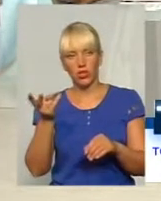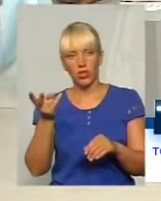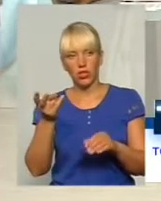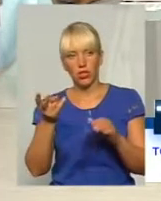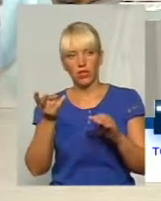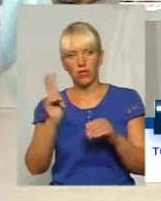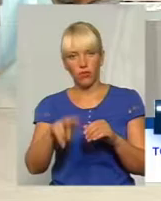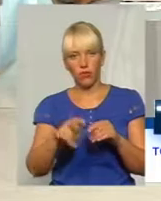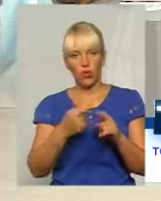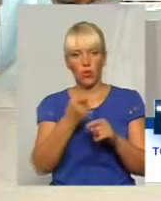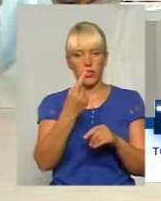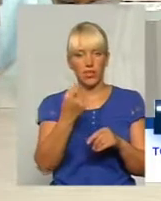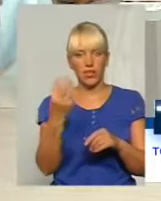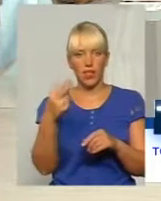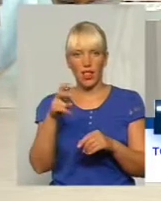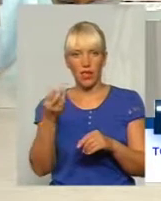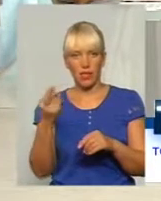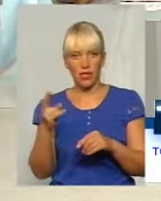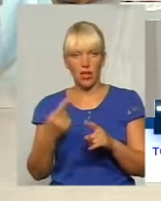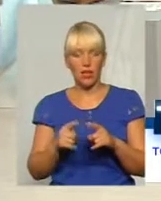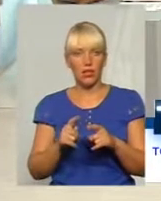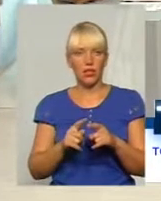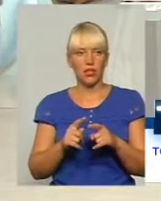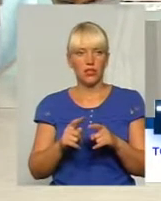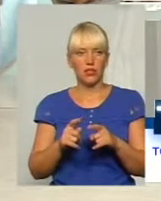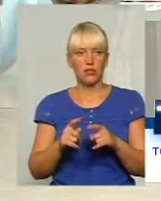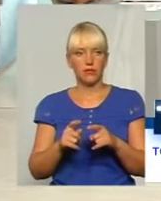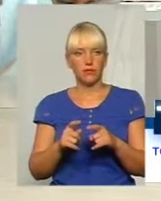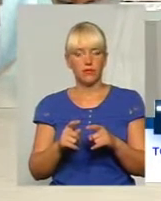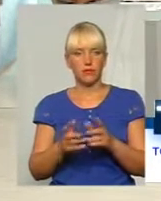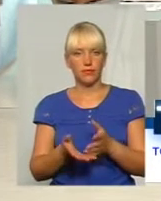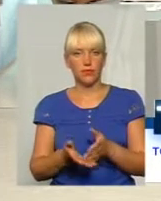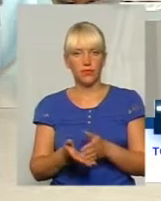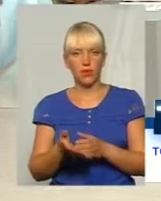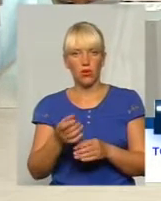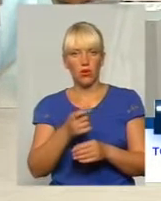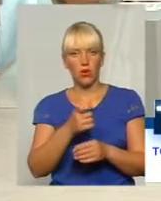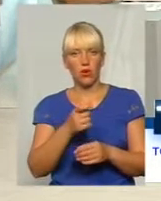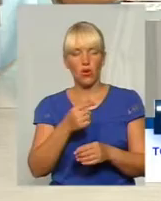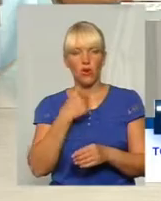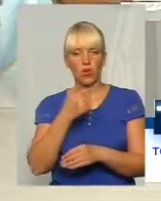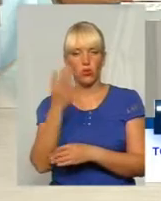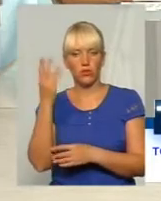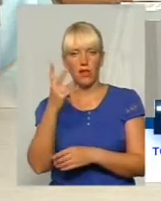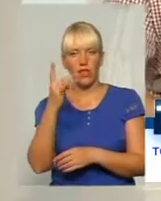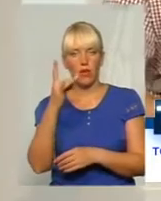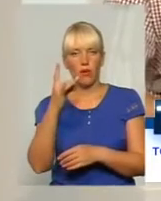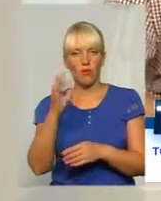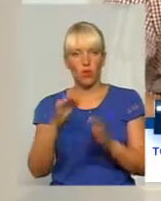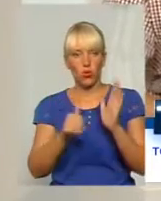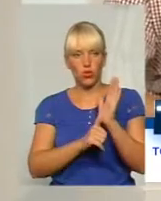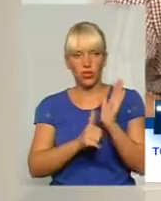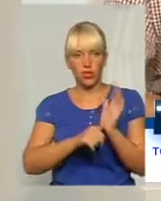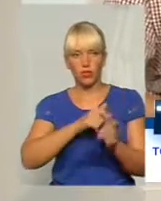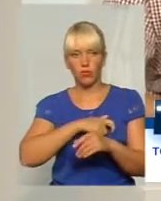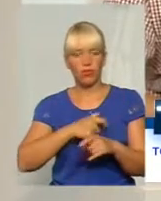одинадцятого і тринадцятого липня було. За два дні ще вставили голосування по шістьох депутатах. Вперше